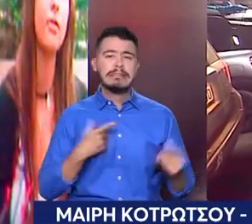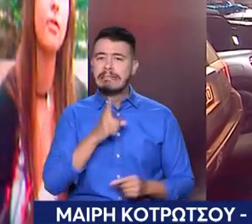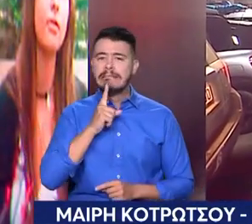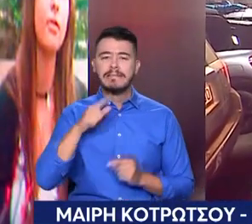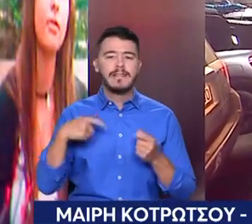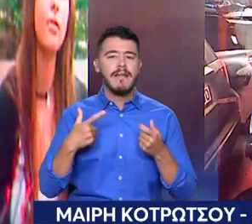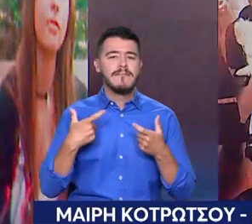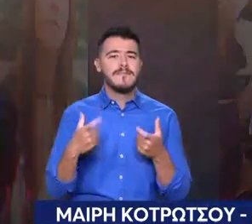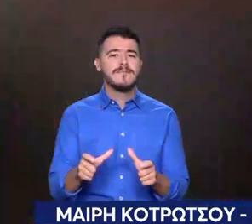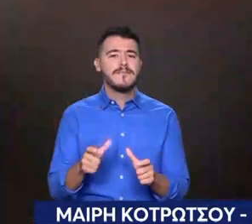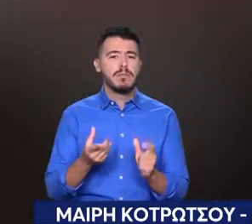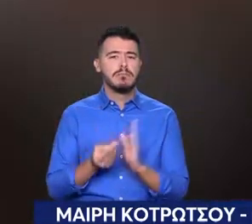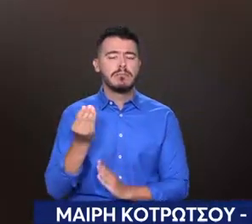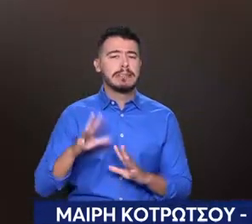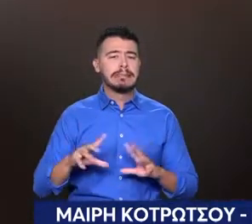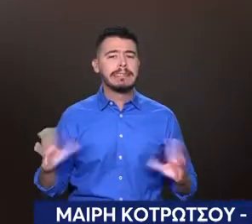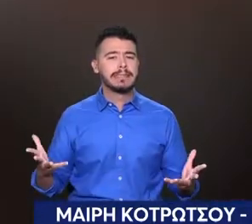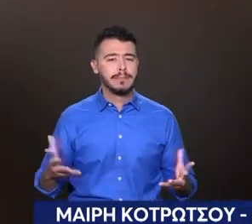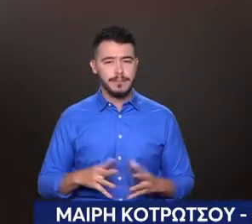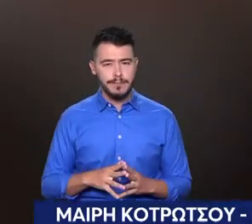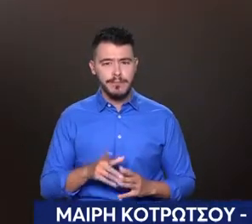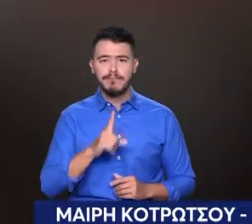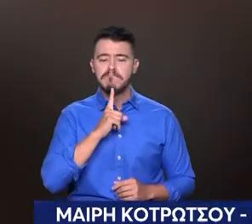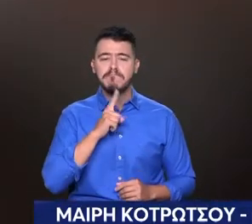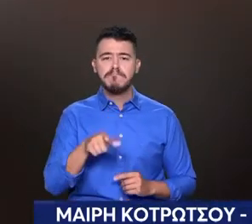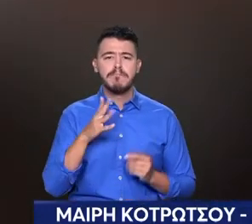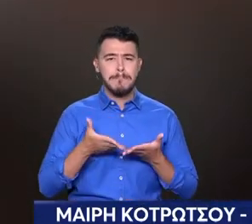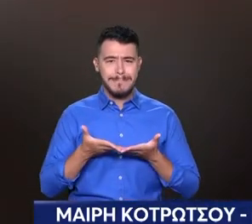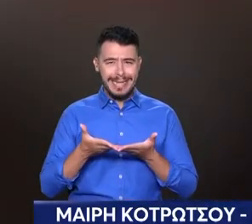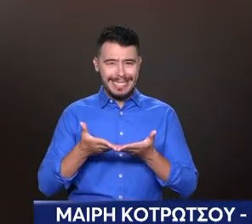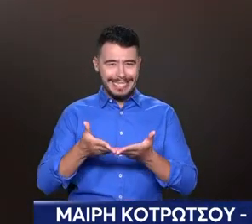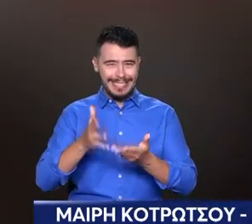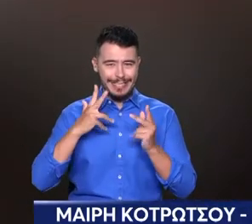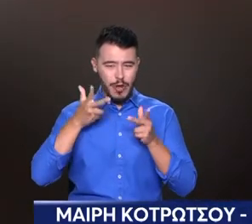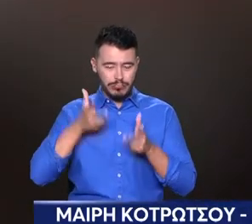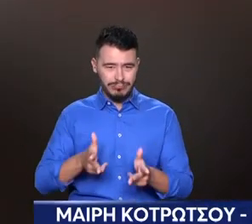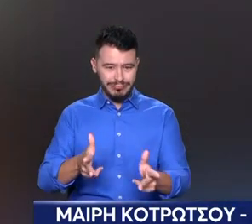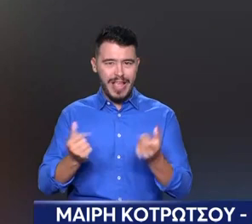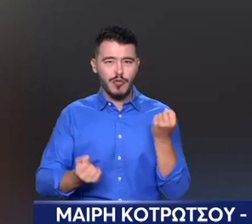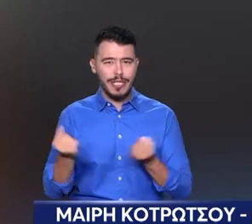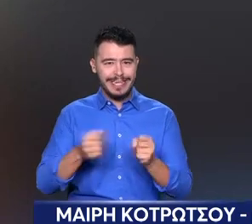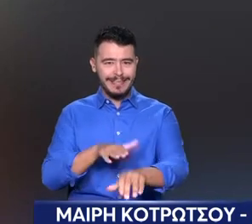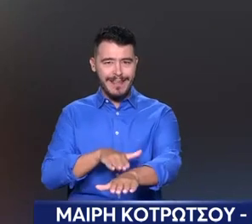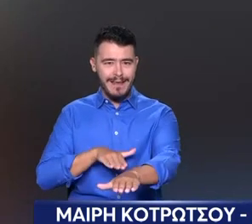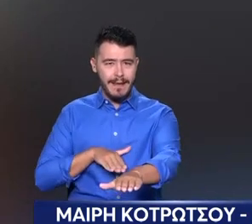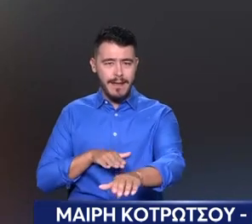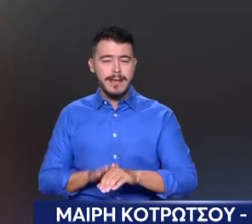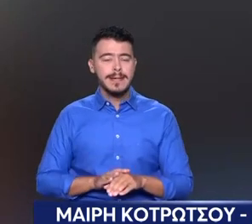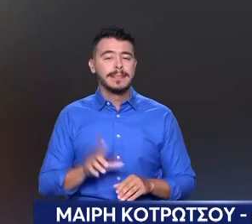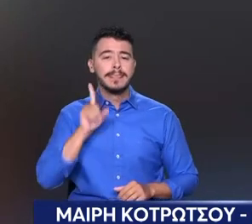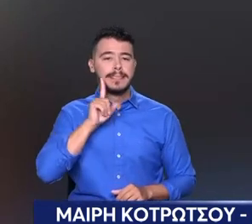που βλέπουμε. Είναι το γκαράζ κάποιου πλοίου, ένας ferry bot. Και βλέπουμε και την Μυρτό και εσάς. Τι ακριβώς έχει γίνει.